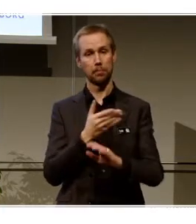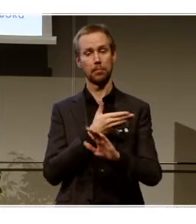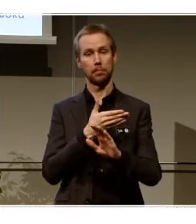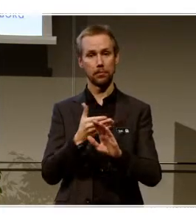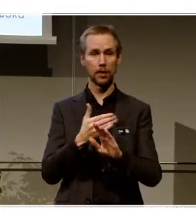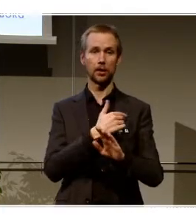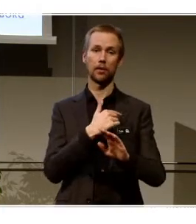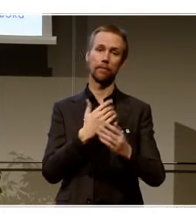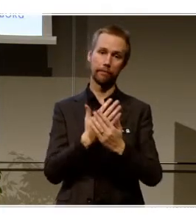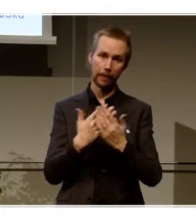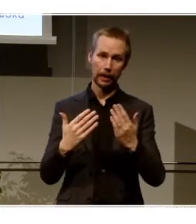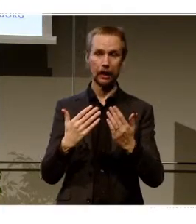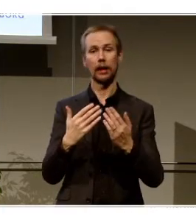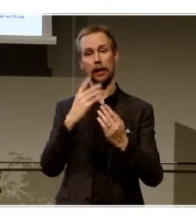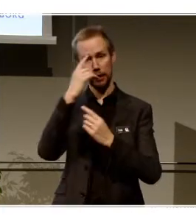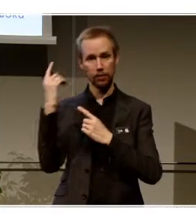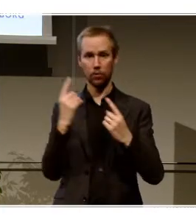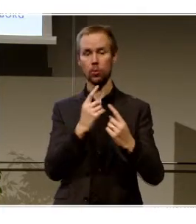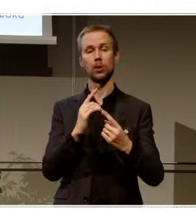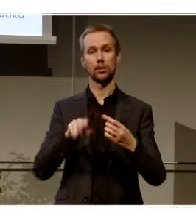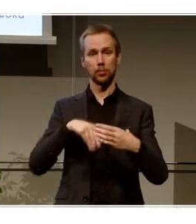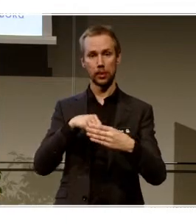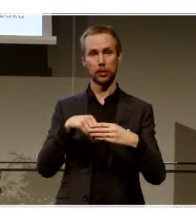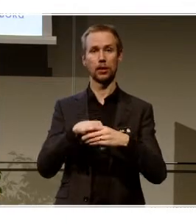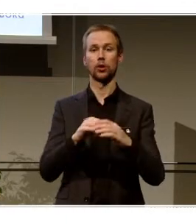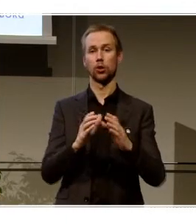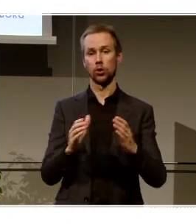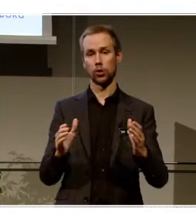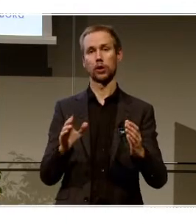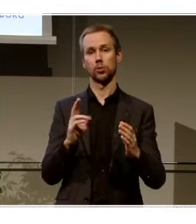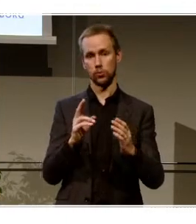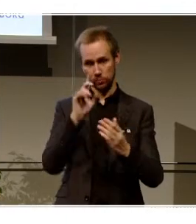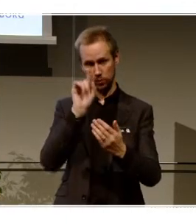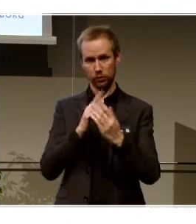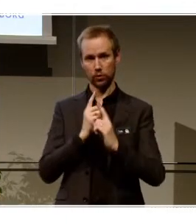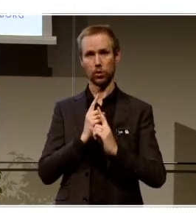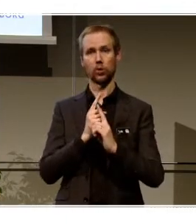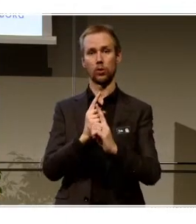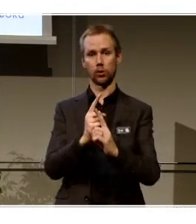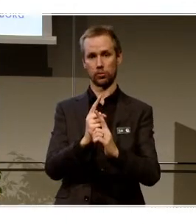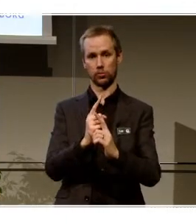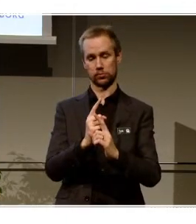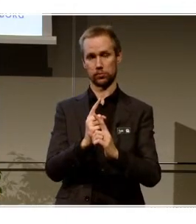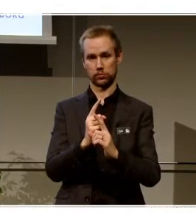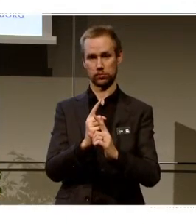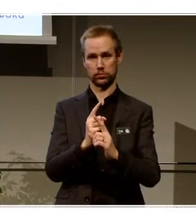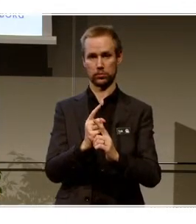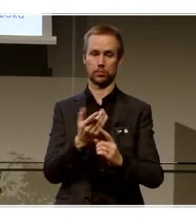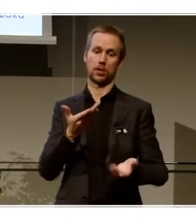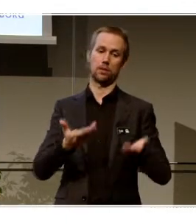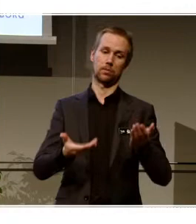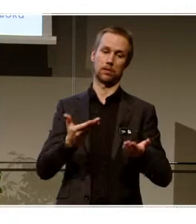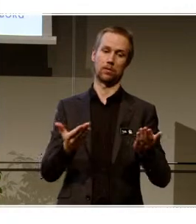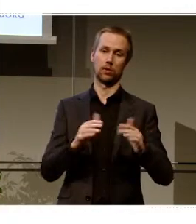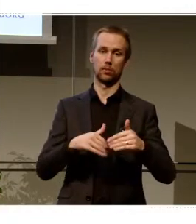invånarinvolvering för att följa upp den som gjordes innan projektet startades. Och då har vi arbetat med observationer